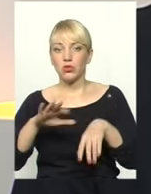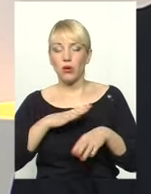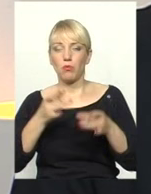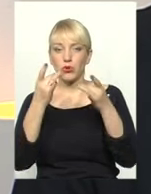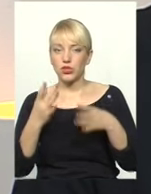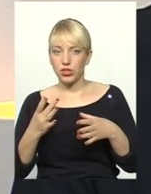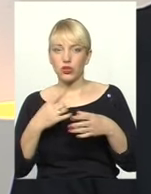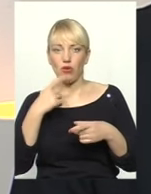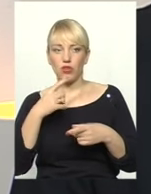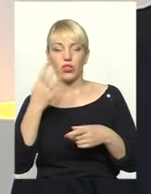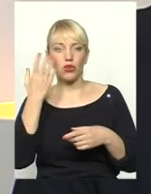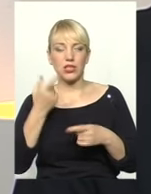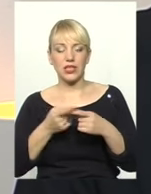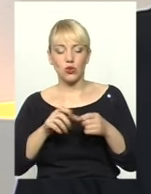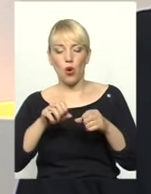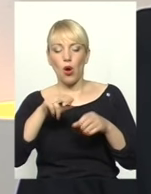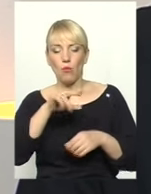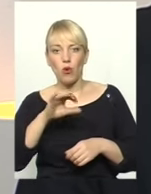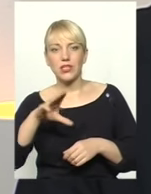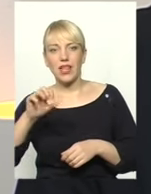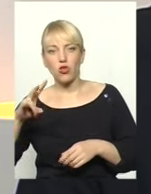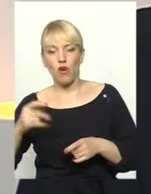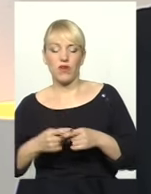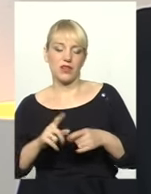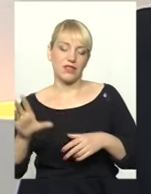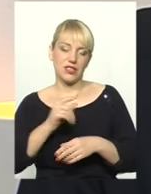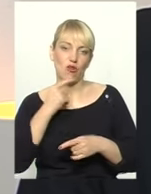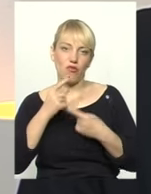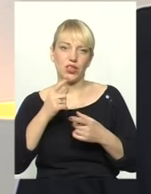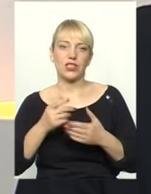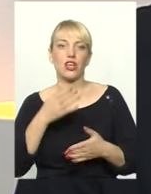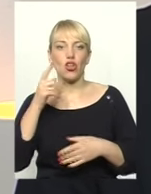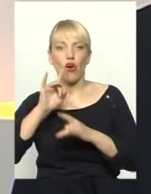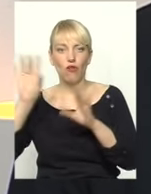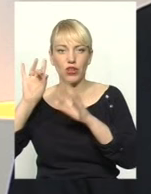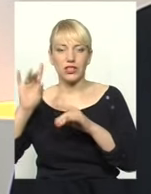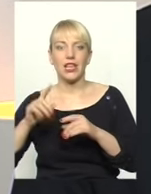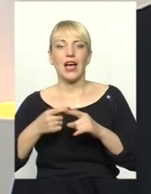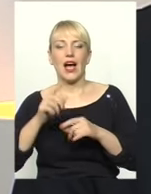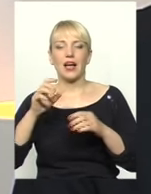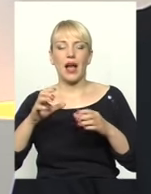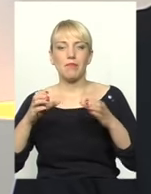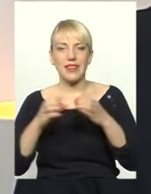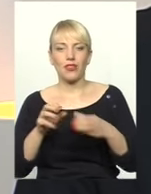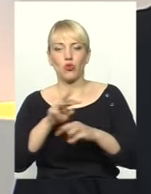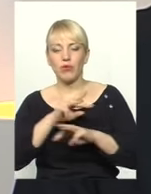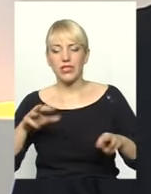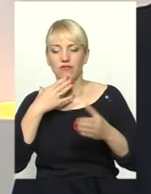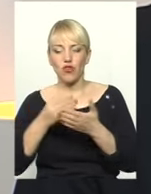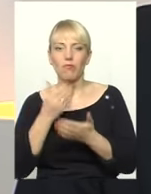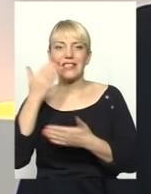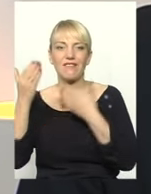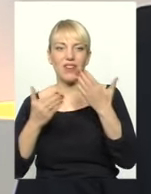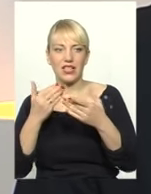простіше, коли ми говоримо за цю постанову, ми повинні всі говорити і доносити до Кабінету міністрів своїми зверненнями, своїми запитами,